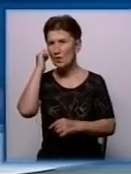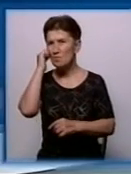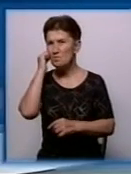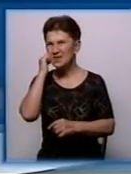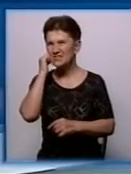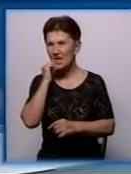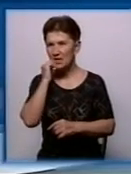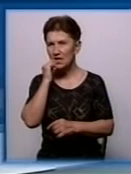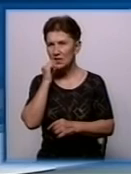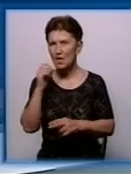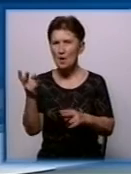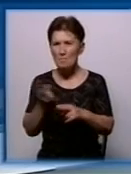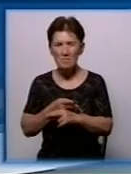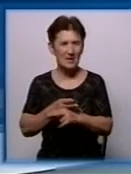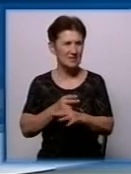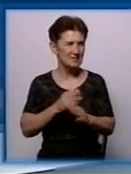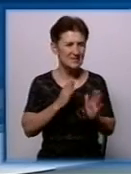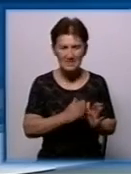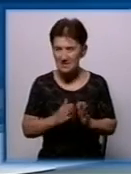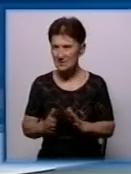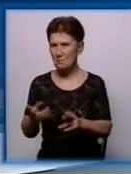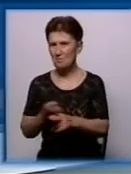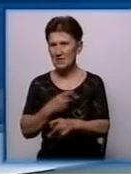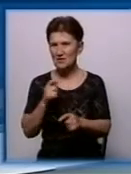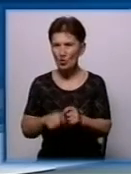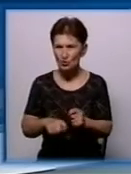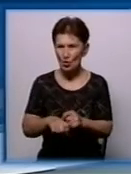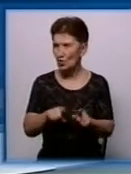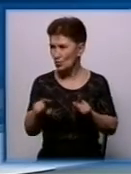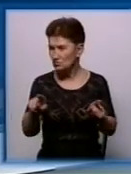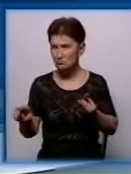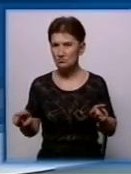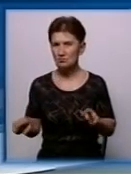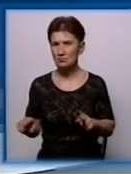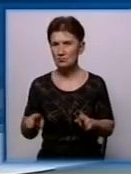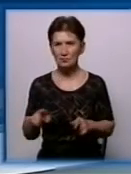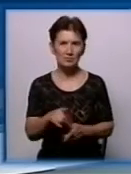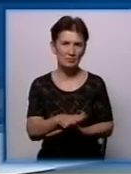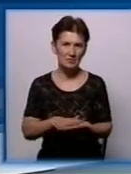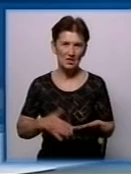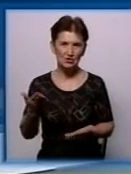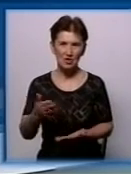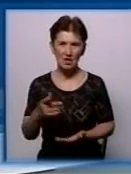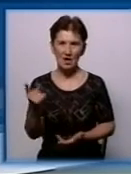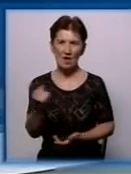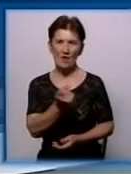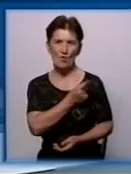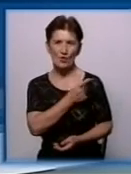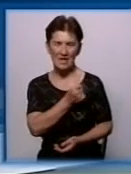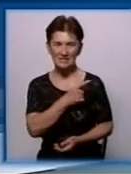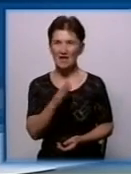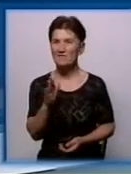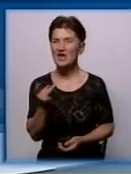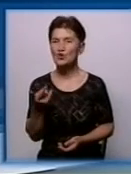всяких систем, без всякого контролю, без всяких виконання в заході. Далі в Одесі Вікторія, табір теж,